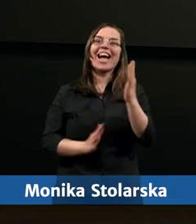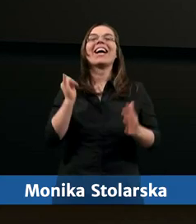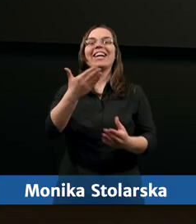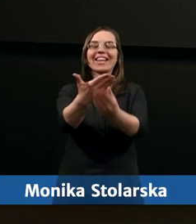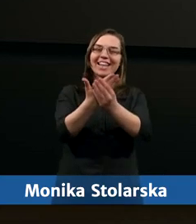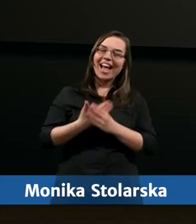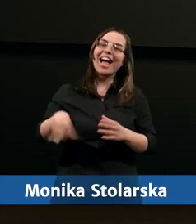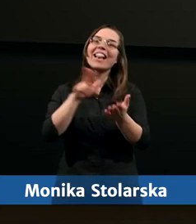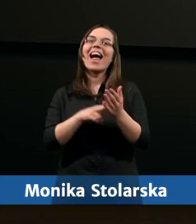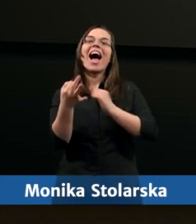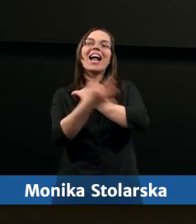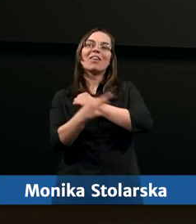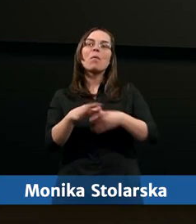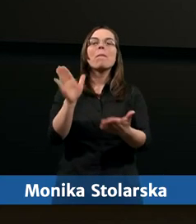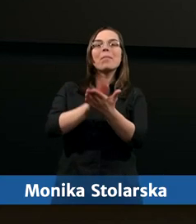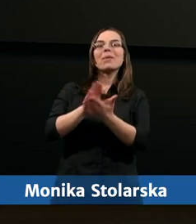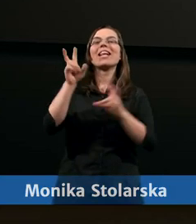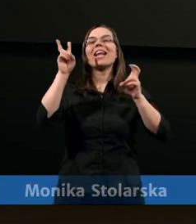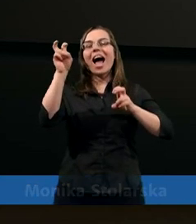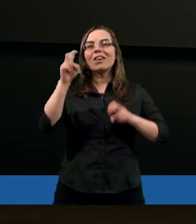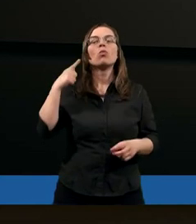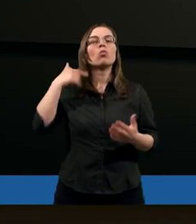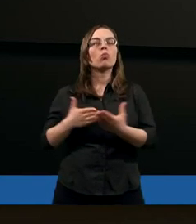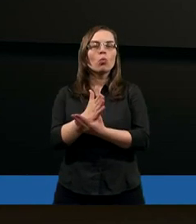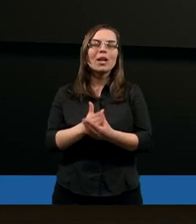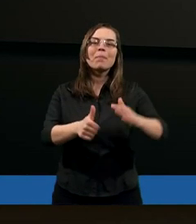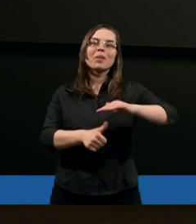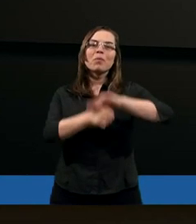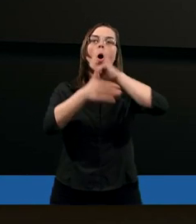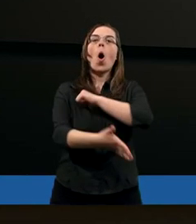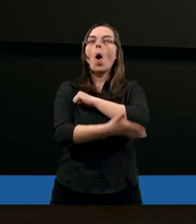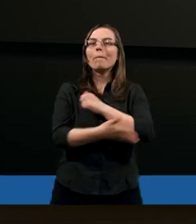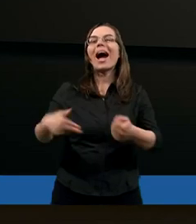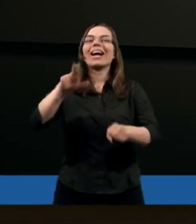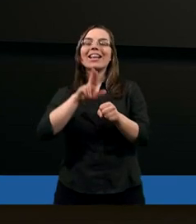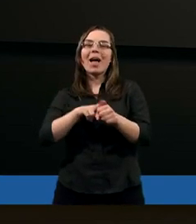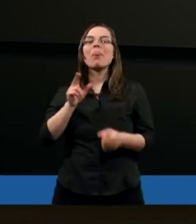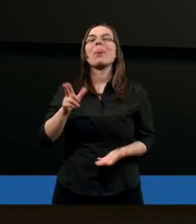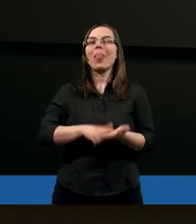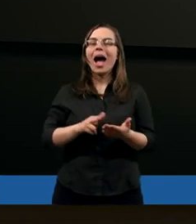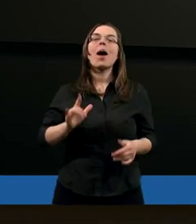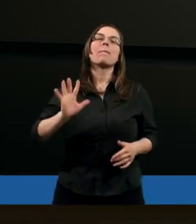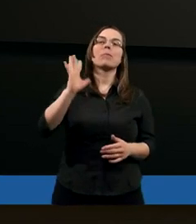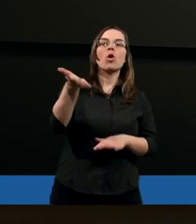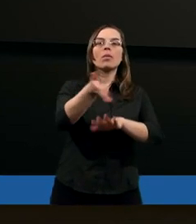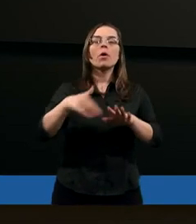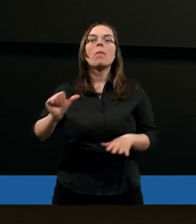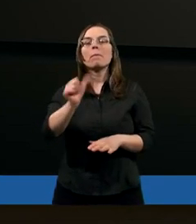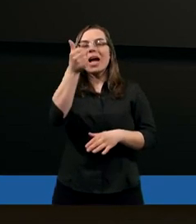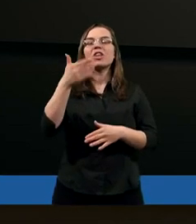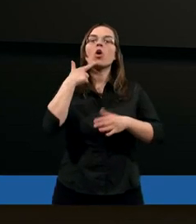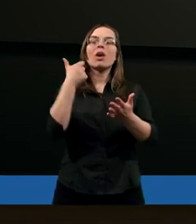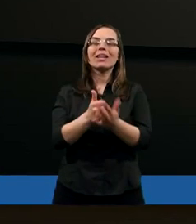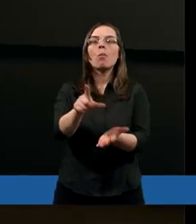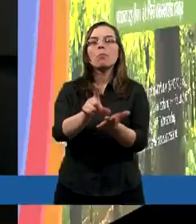zapraszam na studium Biblii zatytułowane Służebne Przywództwo oparte na V rozdziale I listu